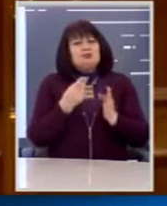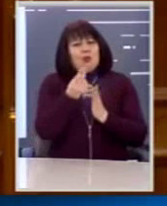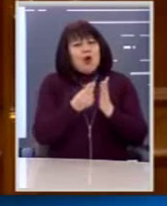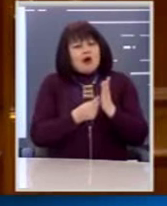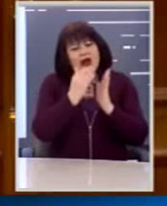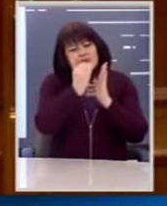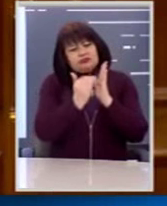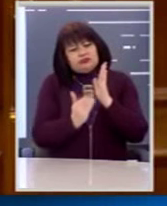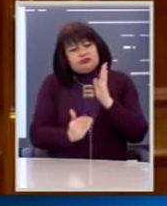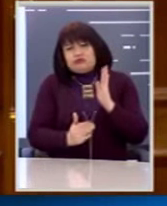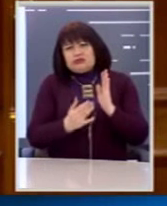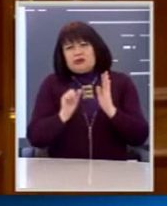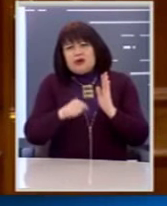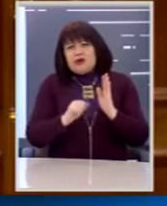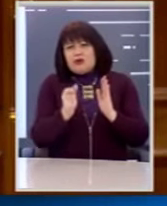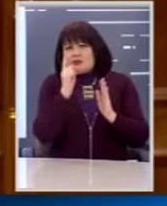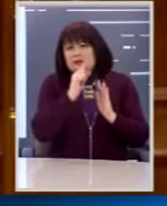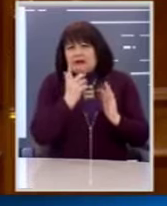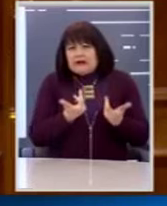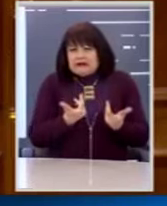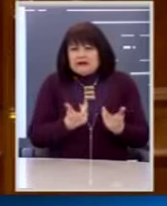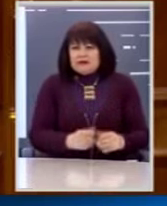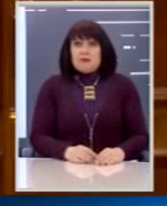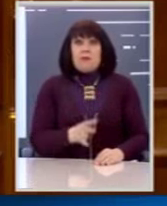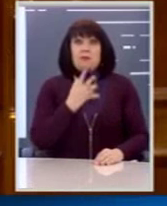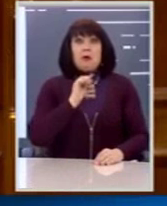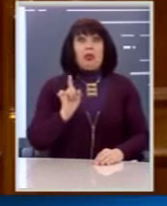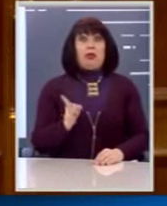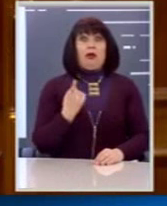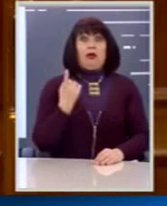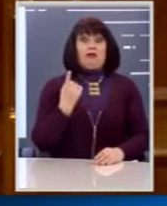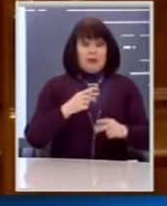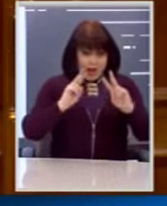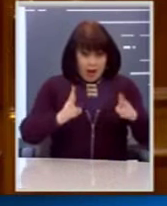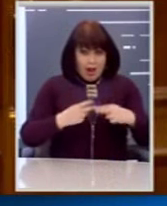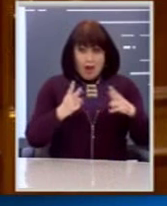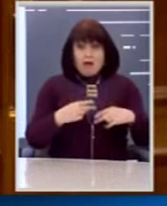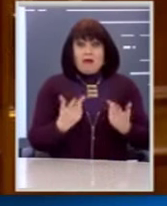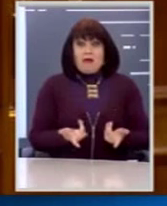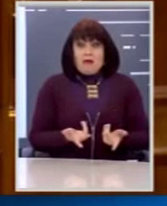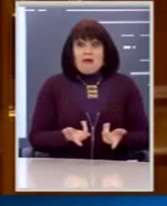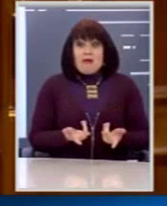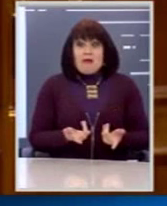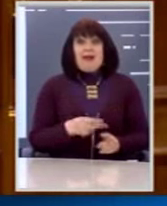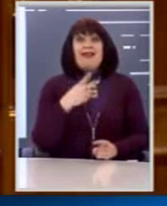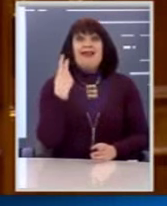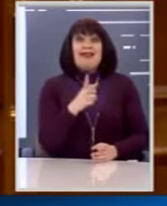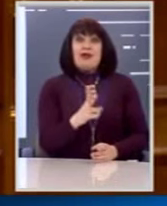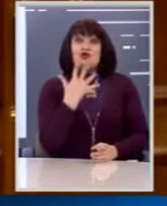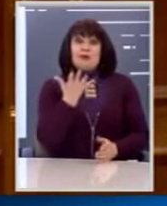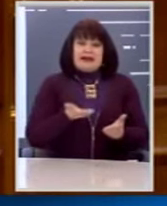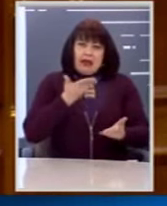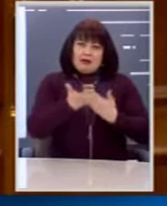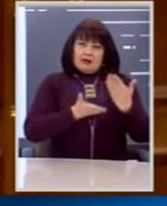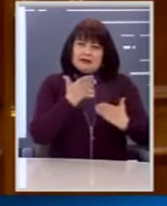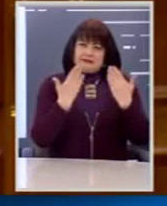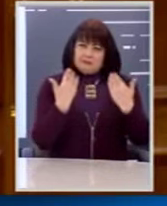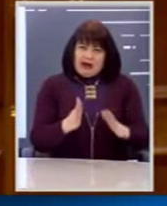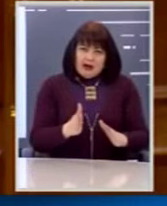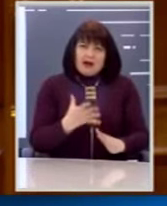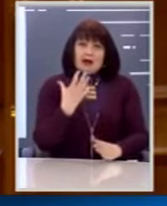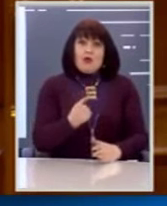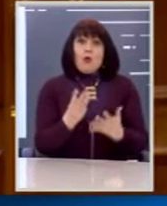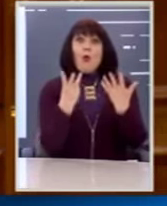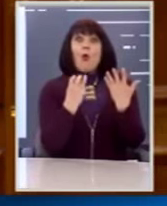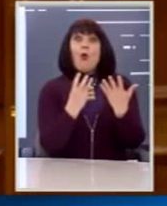να δούμε αν όντως ισχύει. Και ότου θαύματος τι αποκαλύφτηκε ότι σε 205 αιτήσεις είχαν υπάρξει